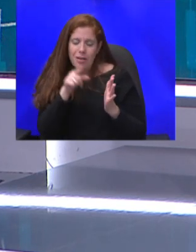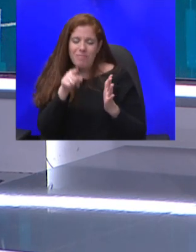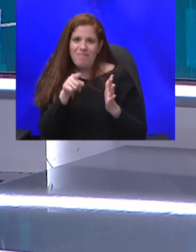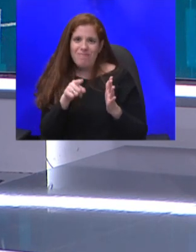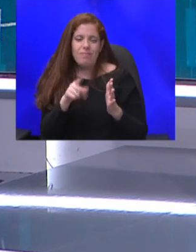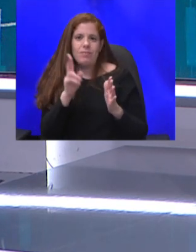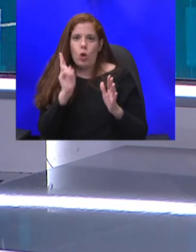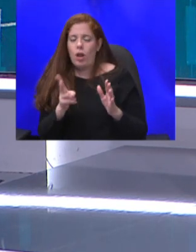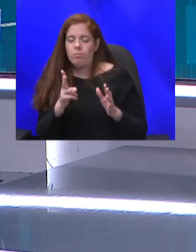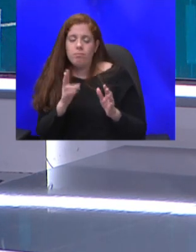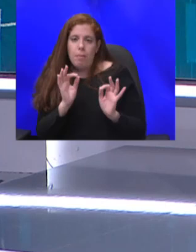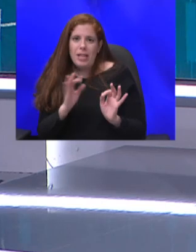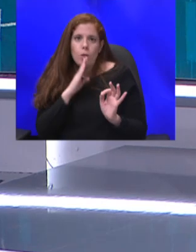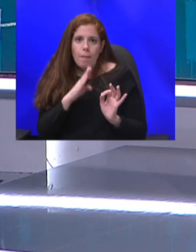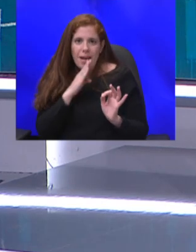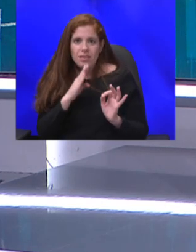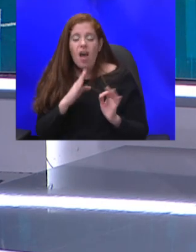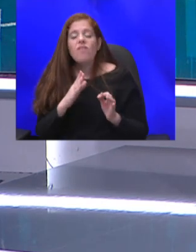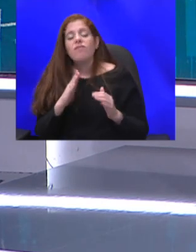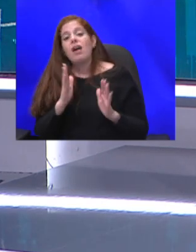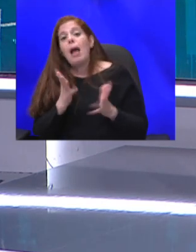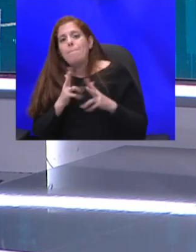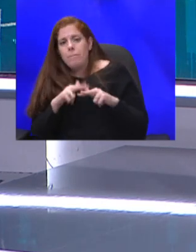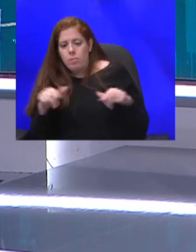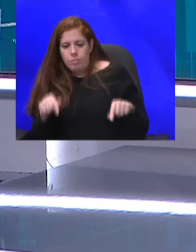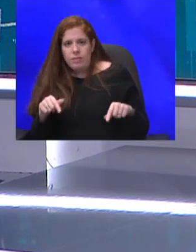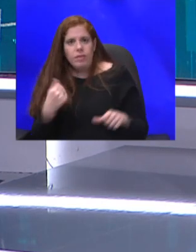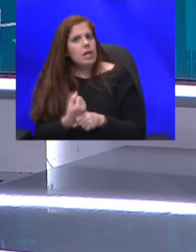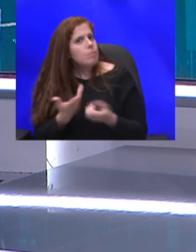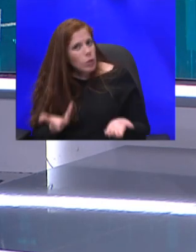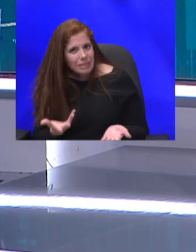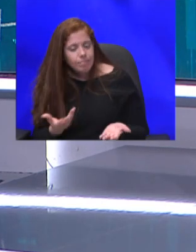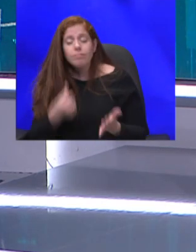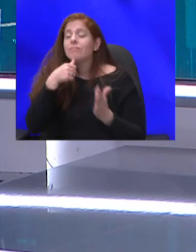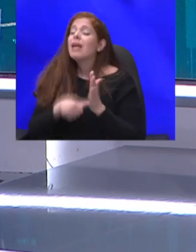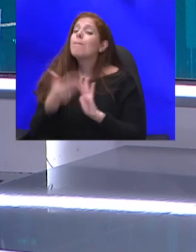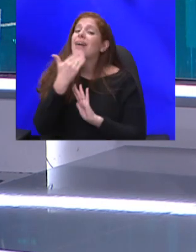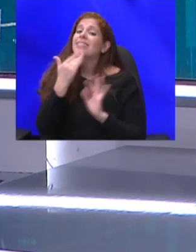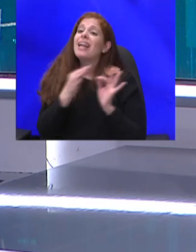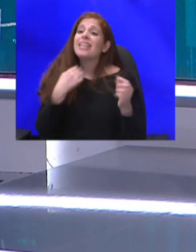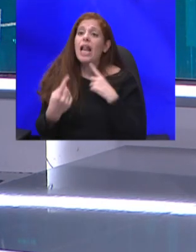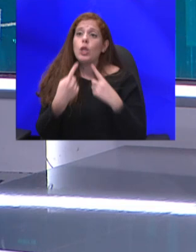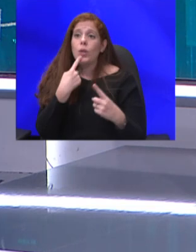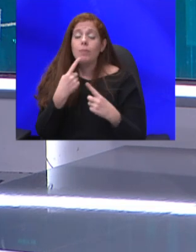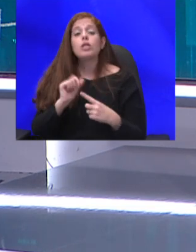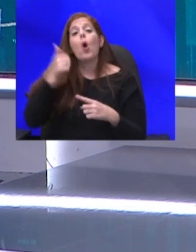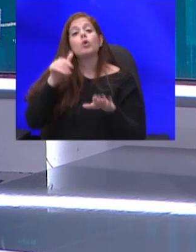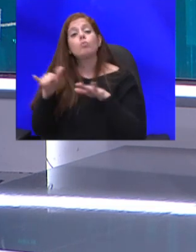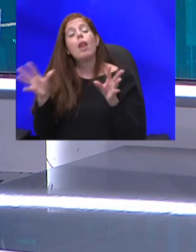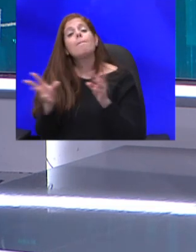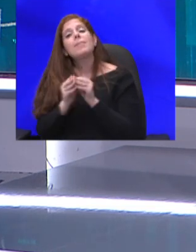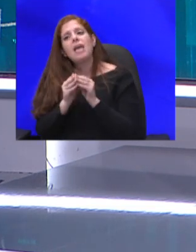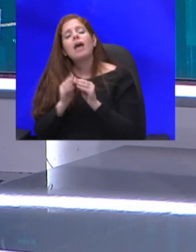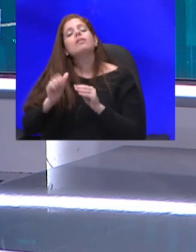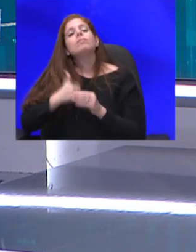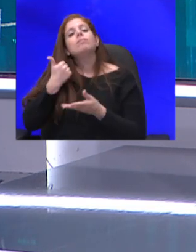ורק להחמיר את המשבר אוקיי, אז מה עושים? בנק ישראל התחיל בדיונים בנושא הזה אצל ראש הממשלה יחד עם משרד האוצר אחת